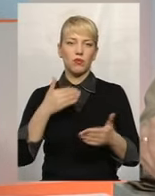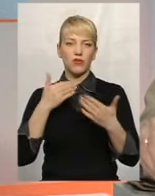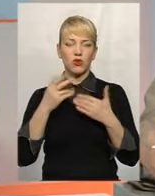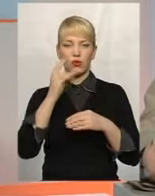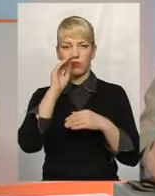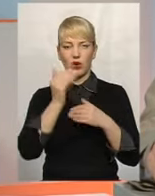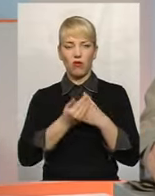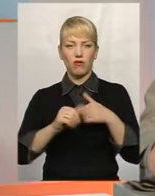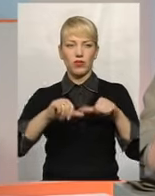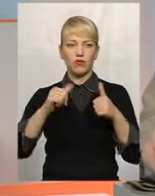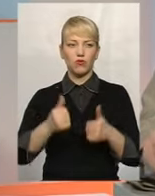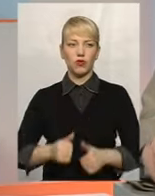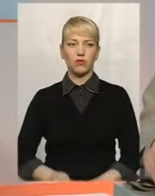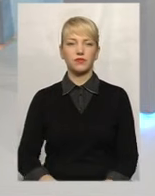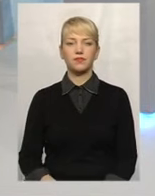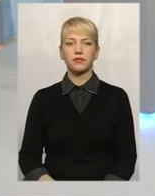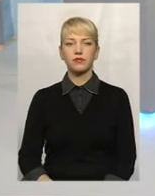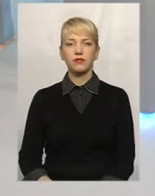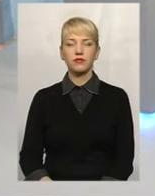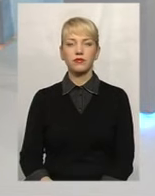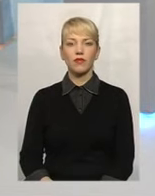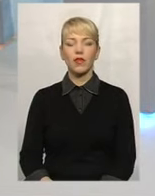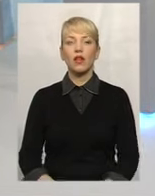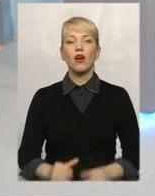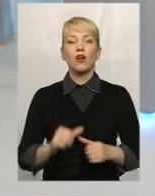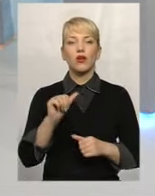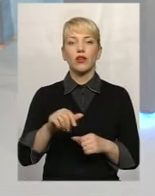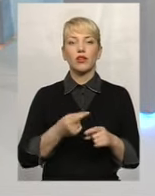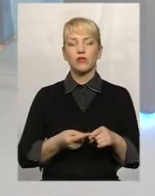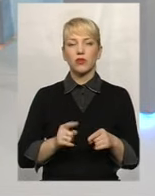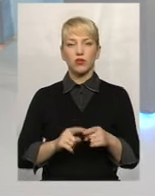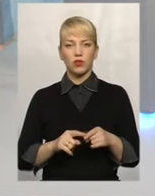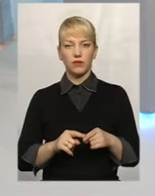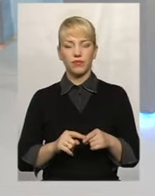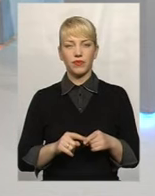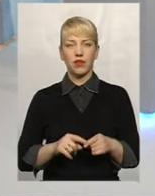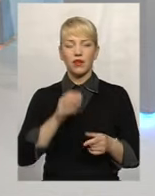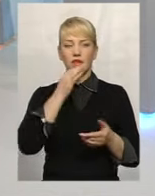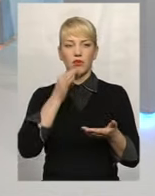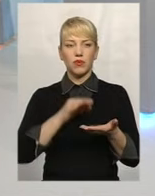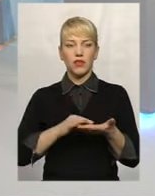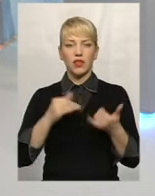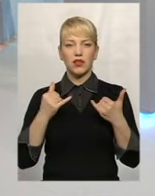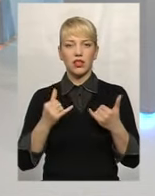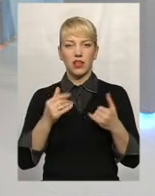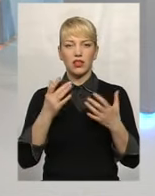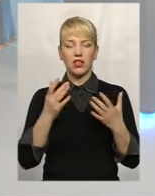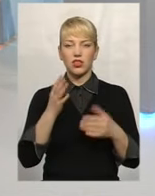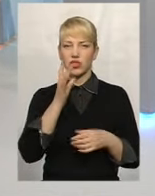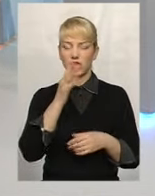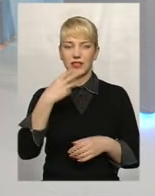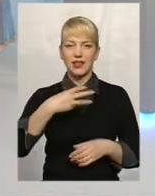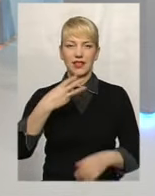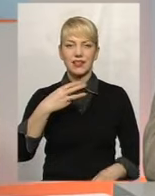прихованій формі, частково оформлені трудові відносини. Крім того, відповідальність, на даний час 30 мінімальних